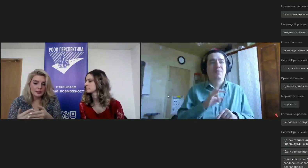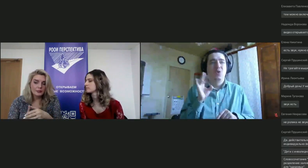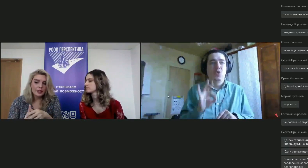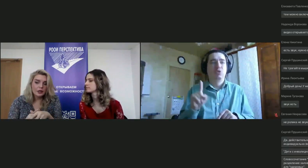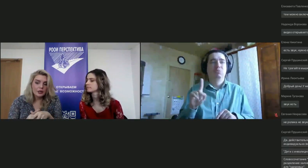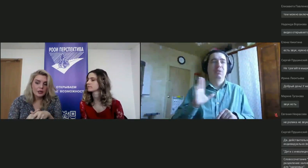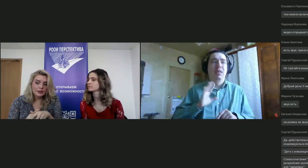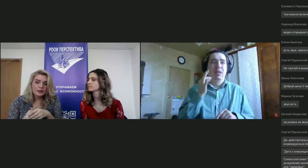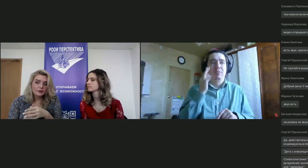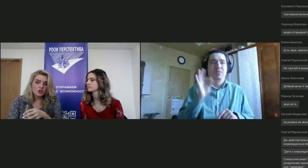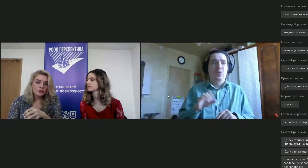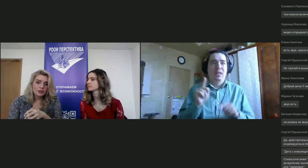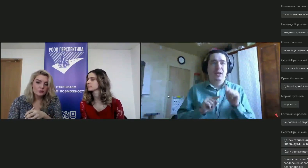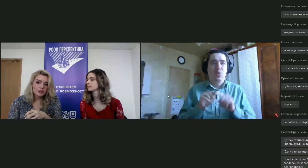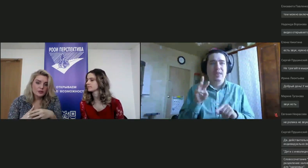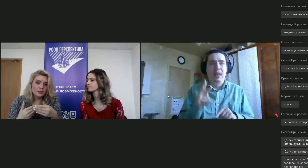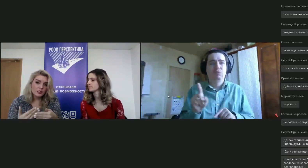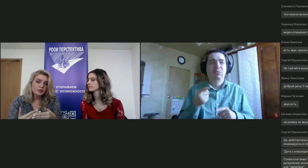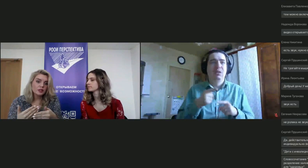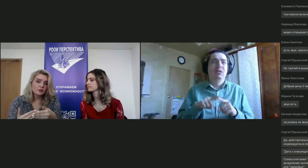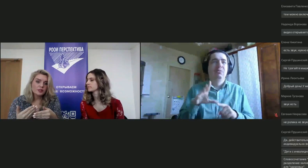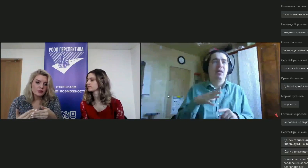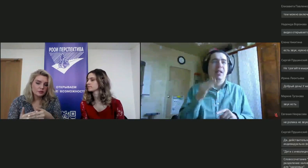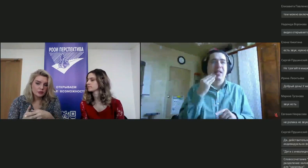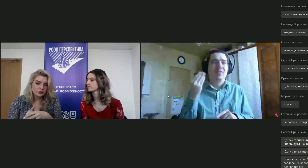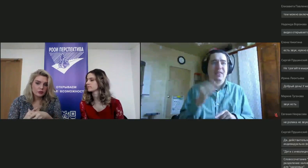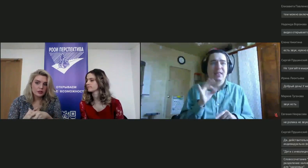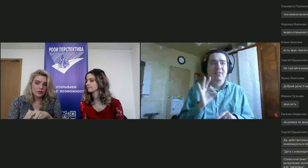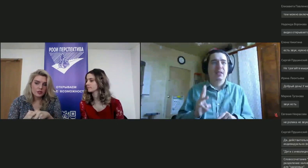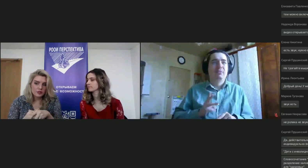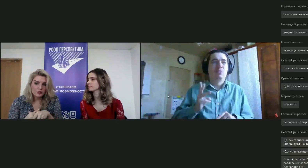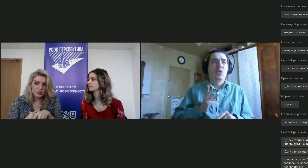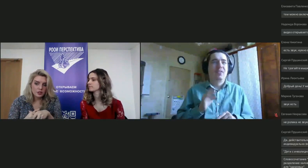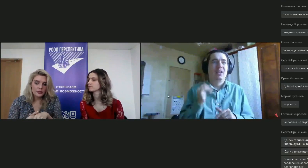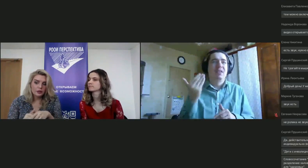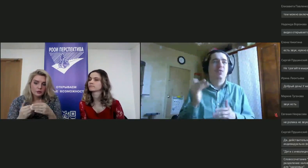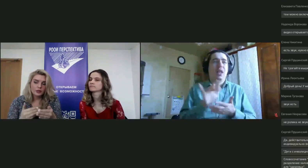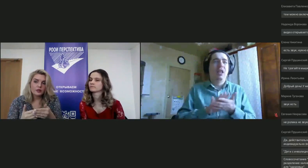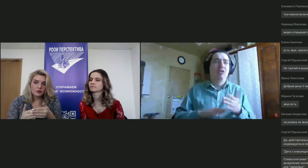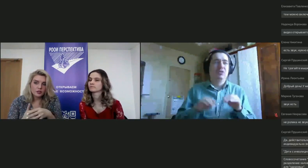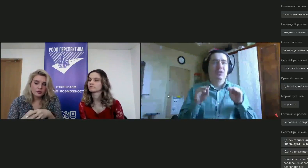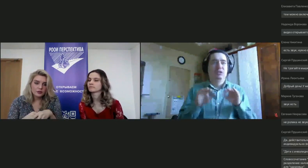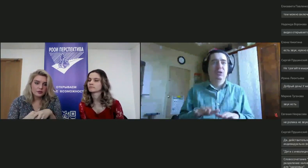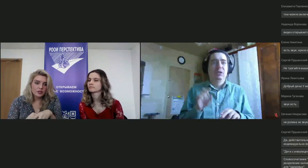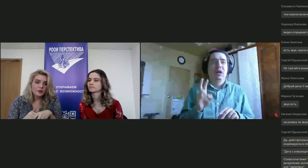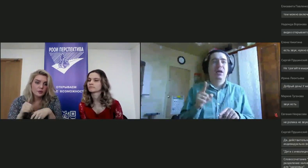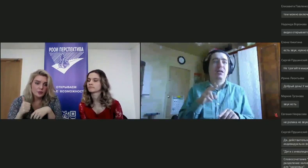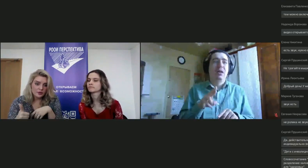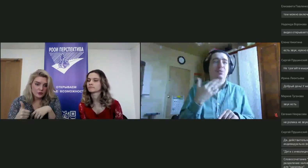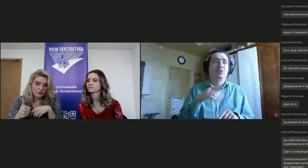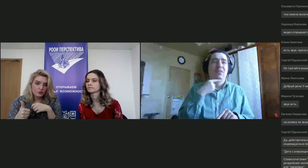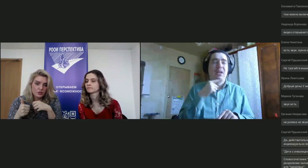родителям, и для того, чтобы это было эффективно и мотивировало его на дальнейшее свершение. Ну, как я уже говорила в